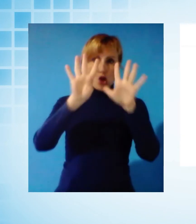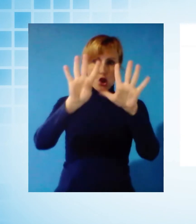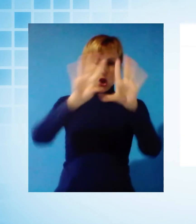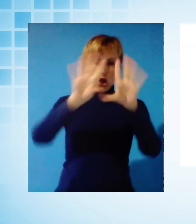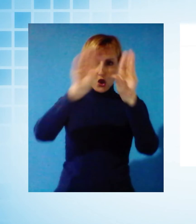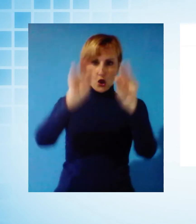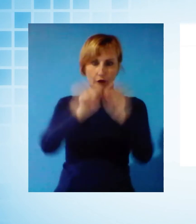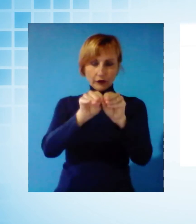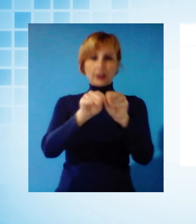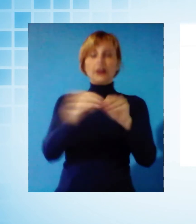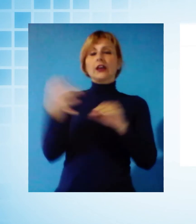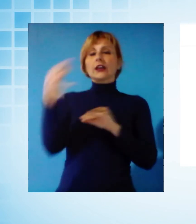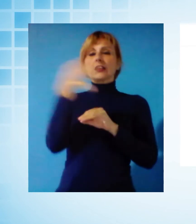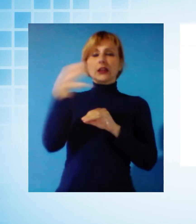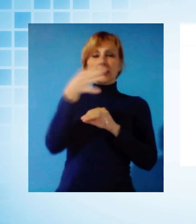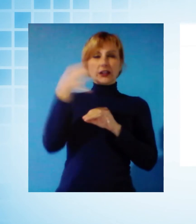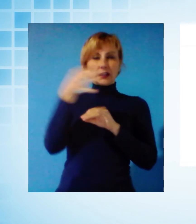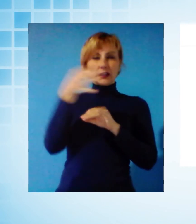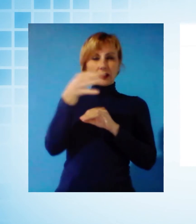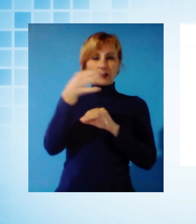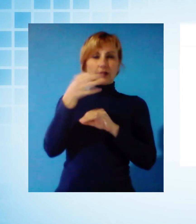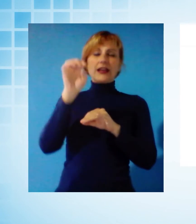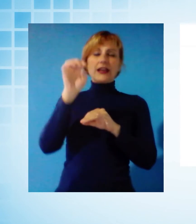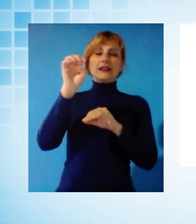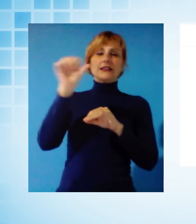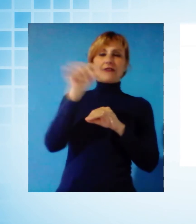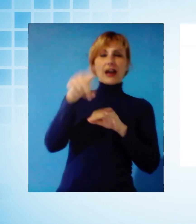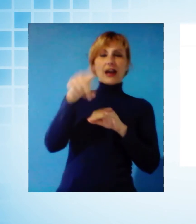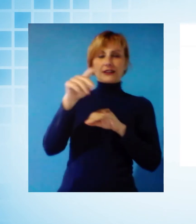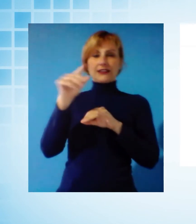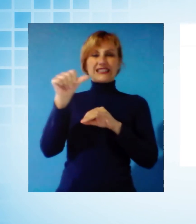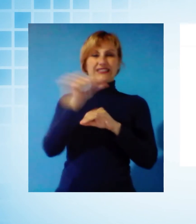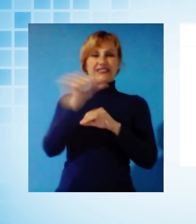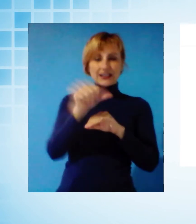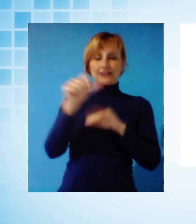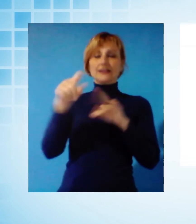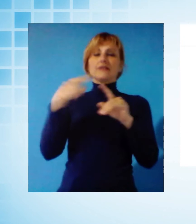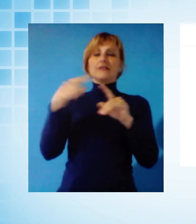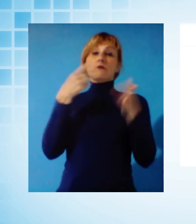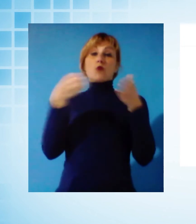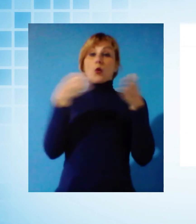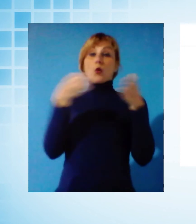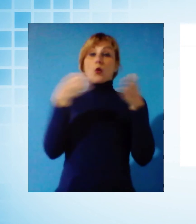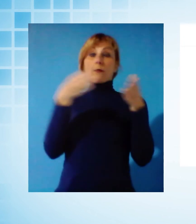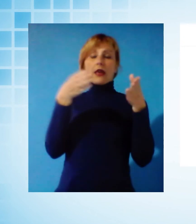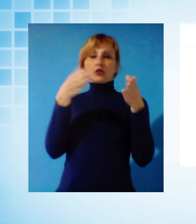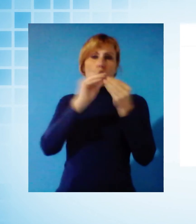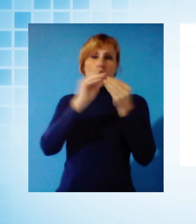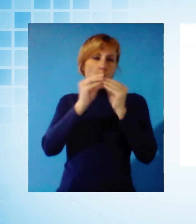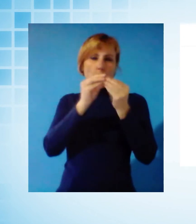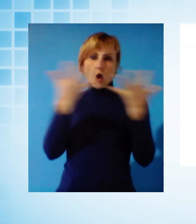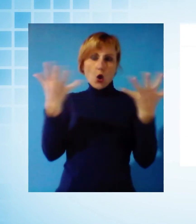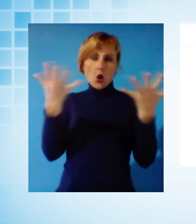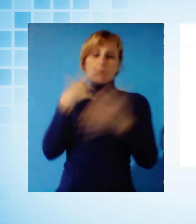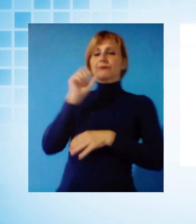Svalbard, ma come è nata l'idea di un'esposizione virtuale in un momento come quello che stiamo vivendo? Lo abbiamo chiesto al direttore del